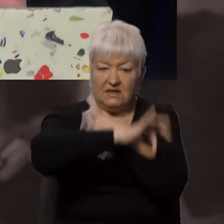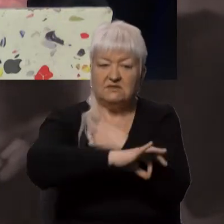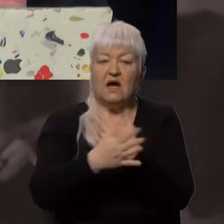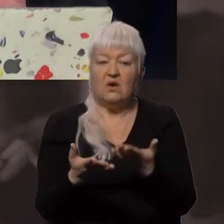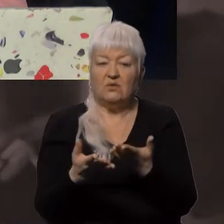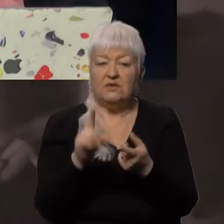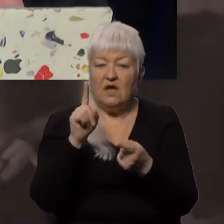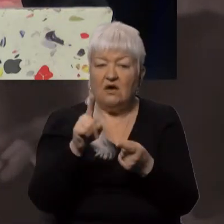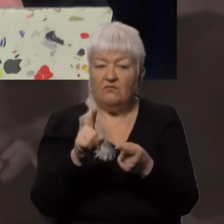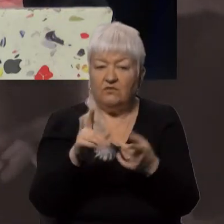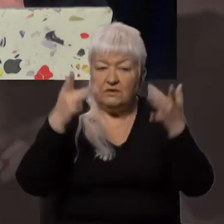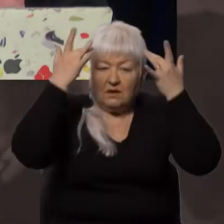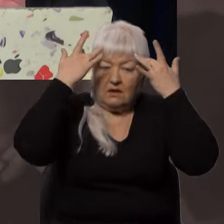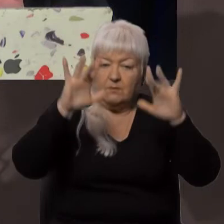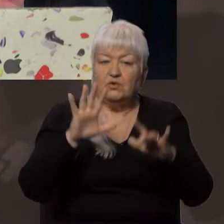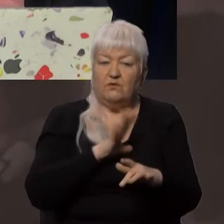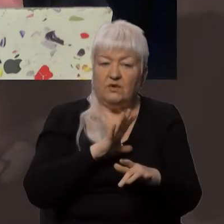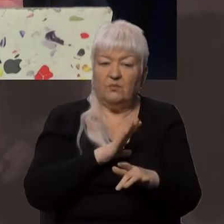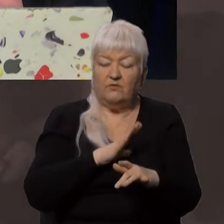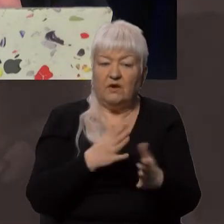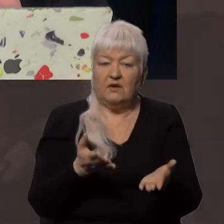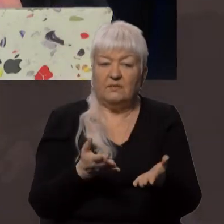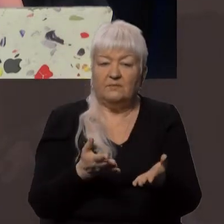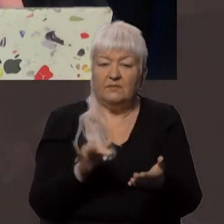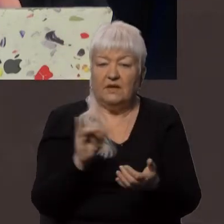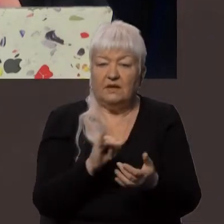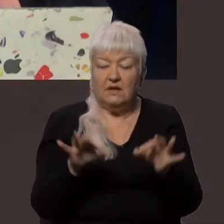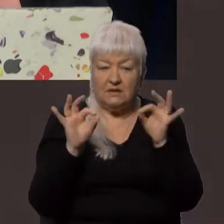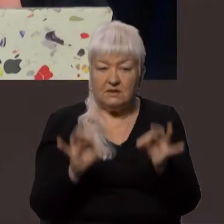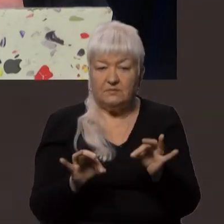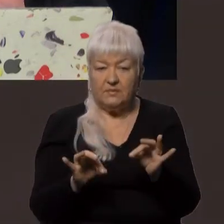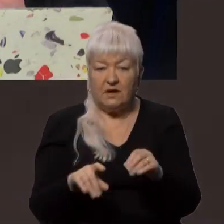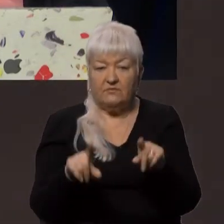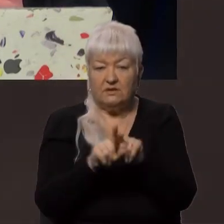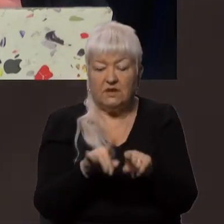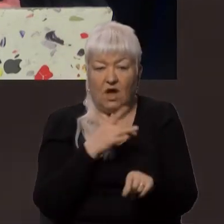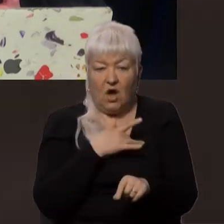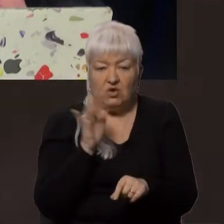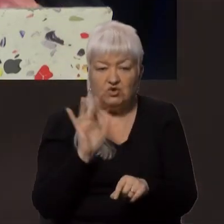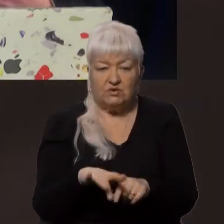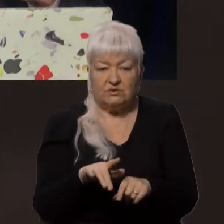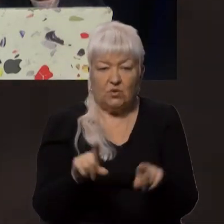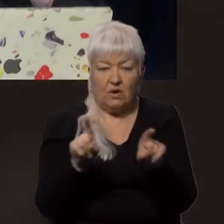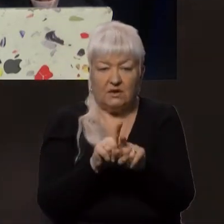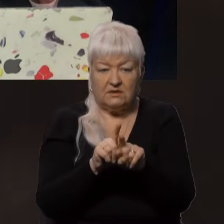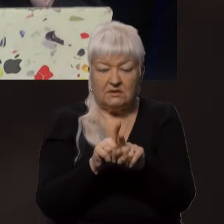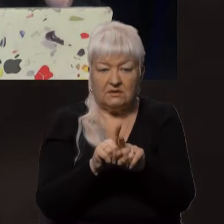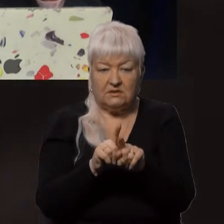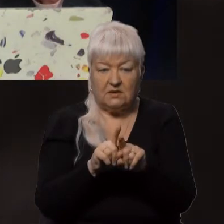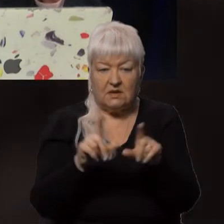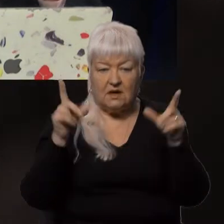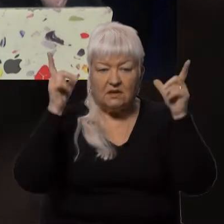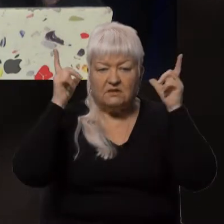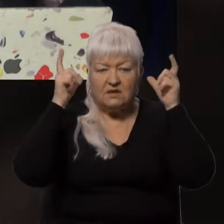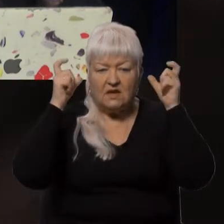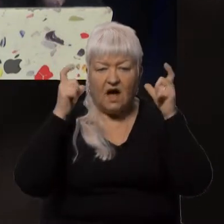раптові, і ми не знаємо насправді якихось цих жорстоких і диявольських планів росіян, яких,